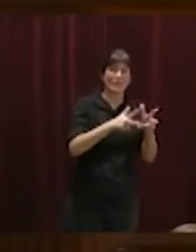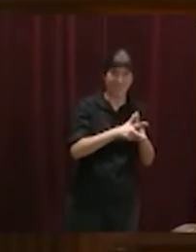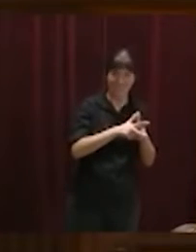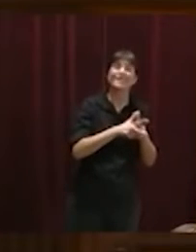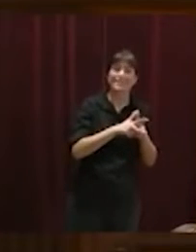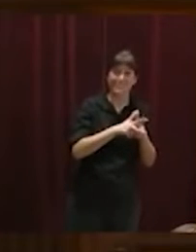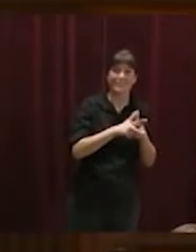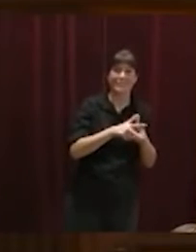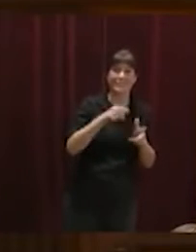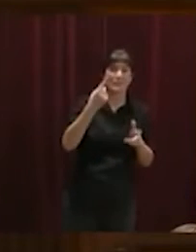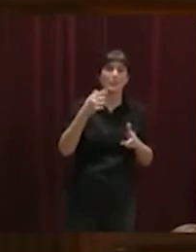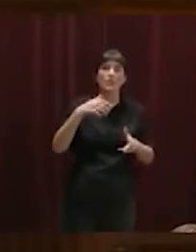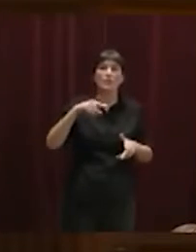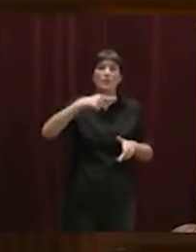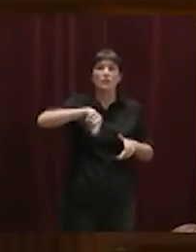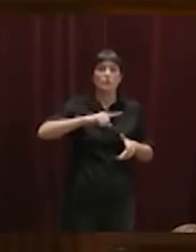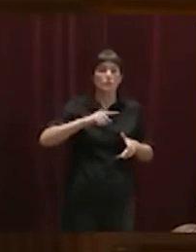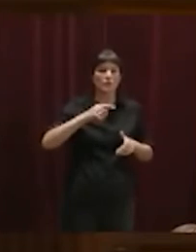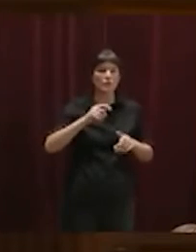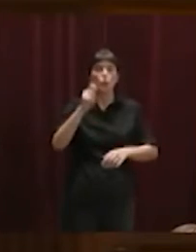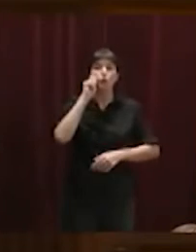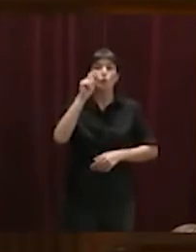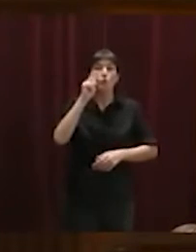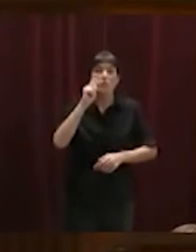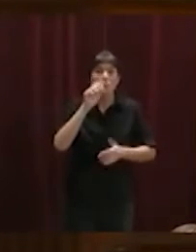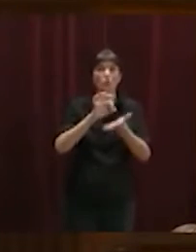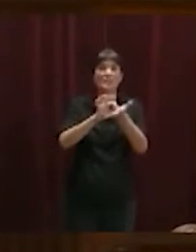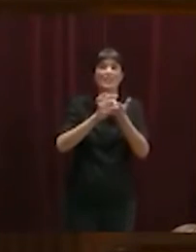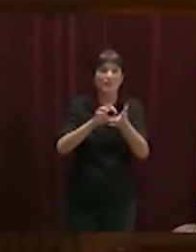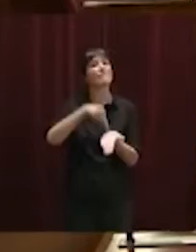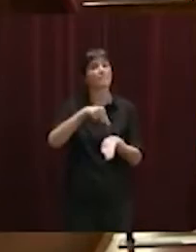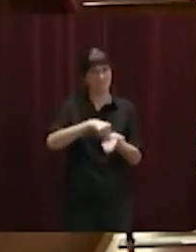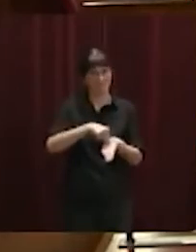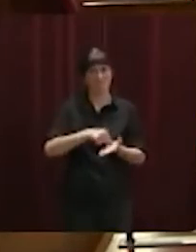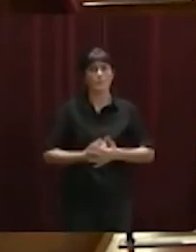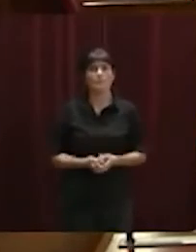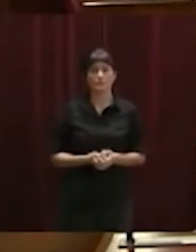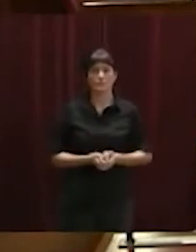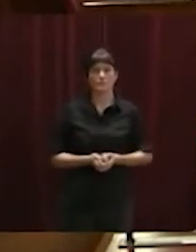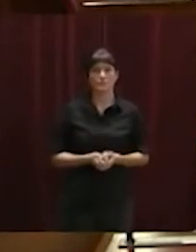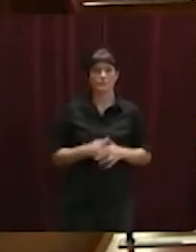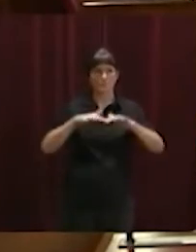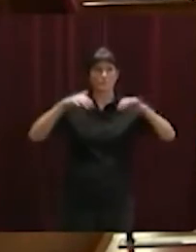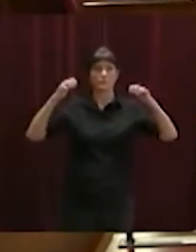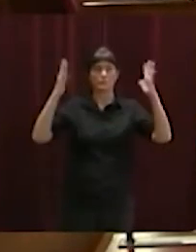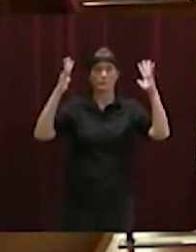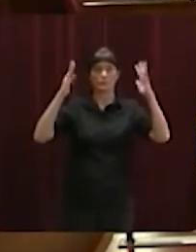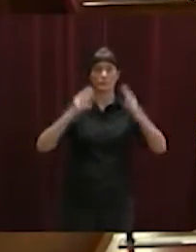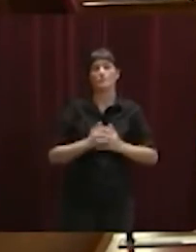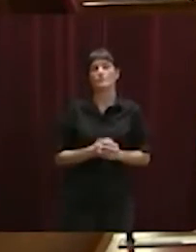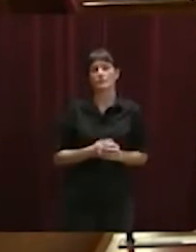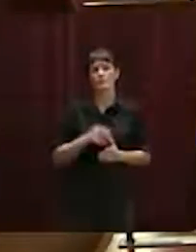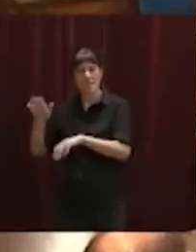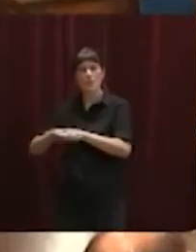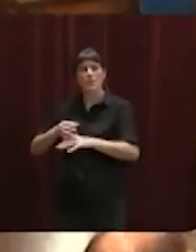diagnòstic. No podem viure d'un sol sector, per més fort i competitiu que sigui. Armengol ha aprofitat per carregar contra sa política